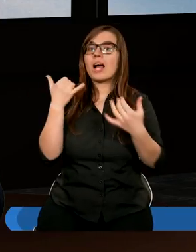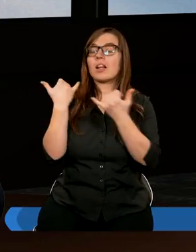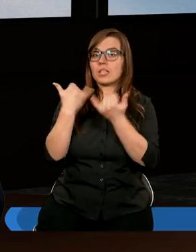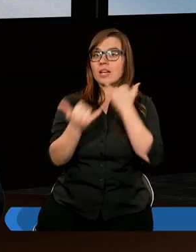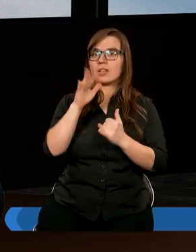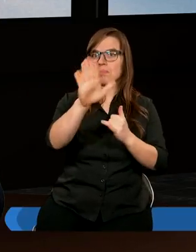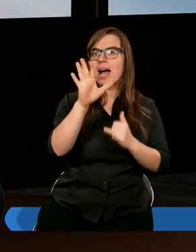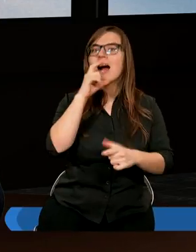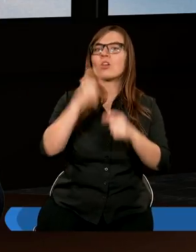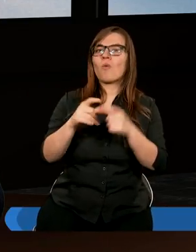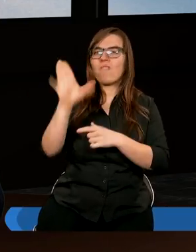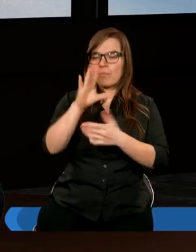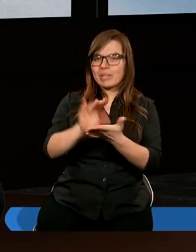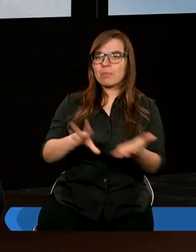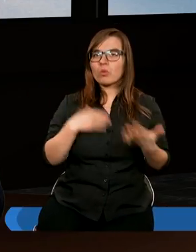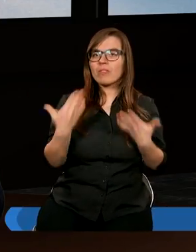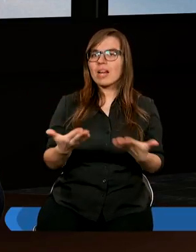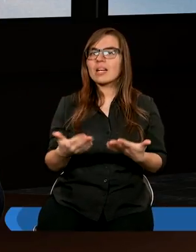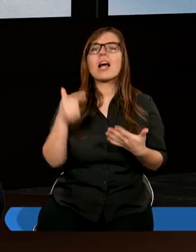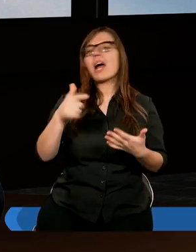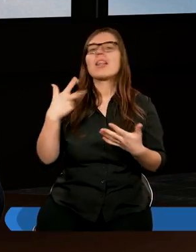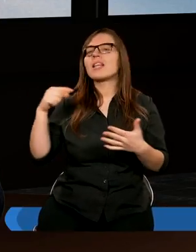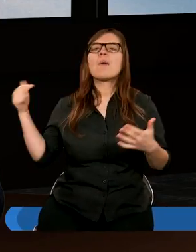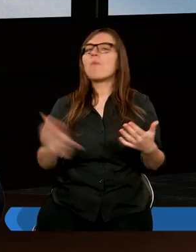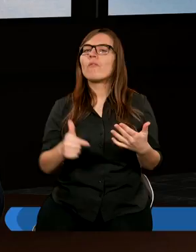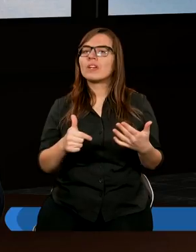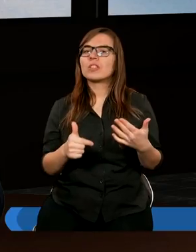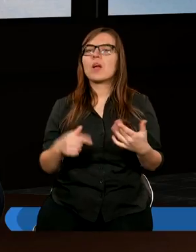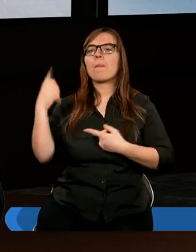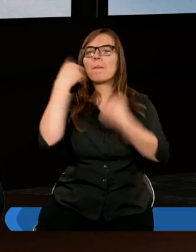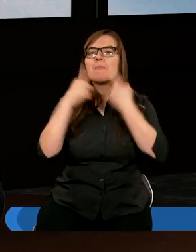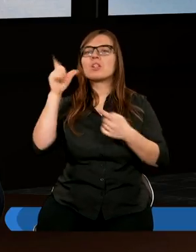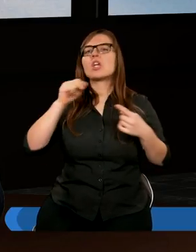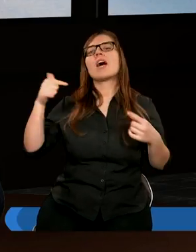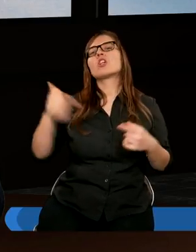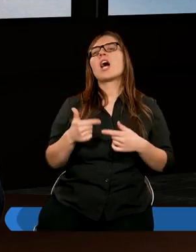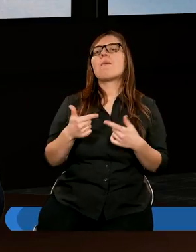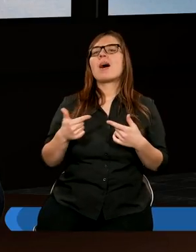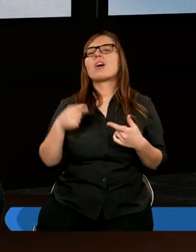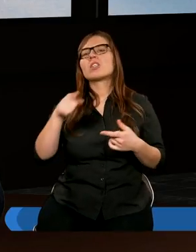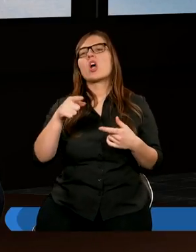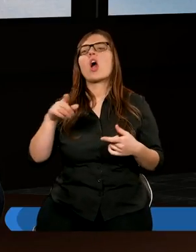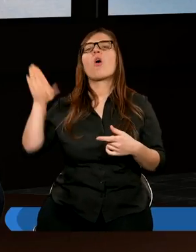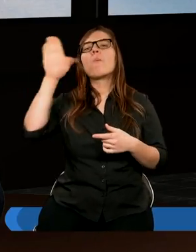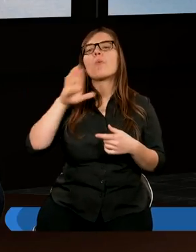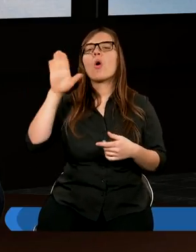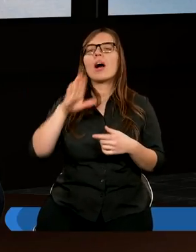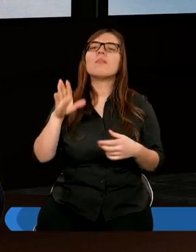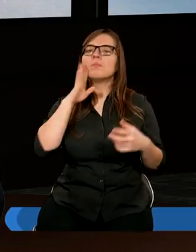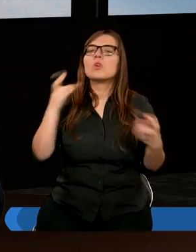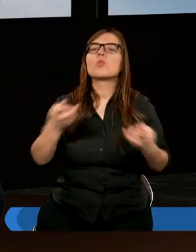mamy Słowo Boże spisane, to nie powinniśmy myśleć, że trzeba tego Boga